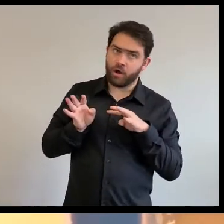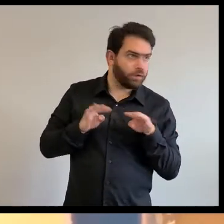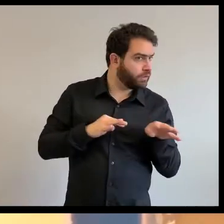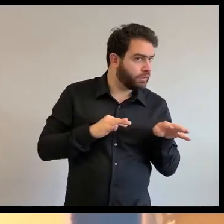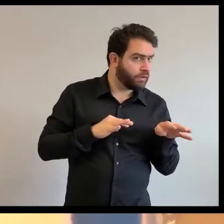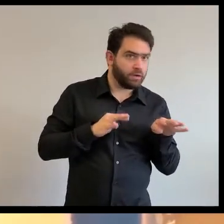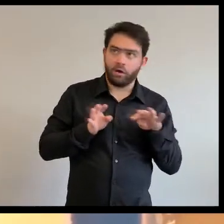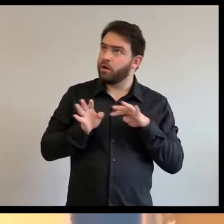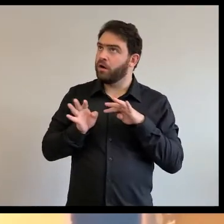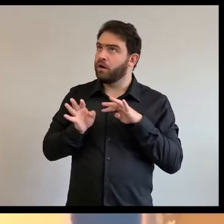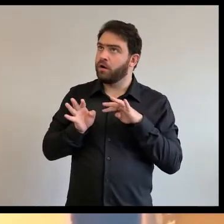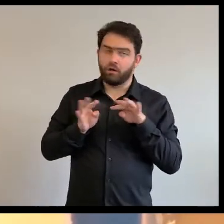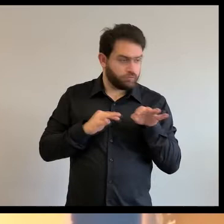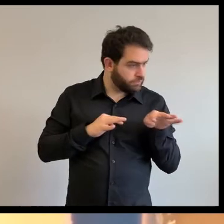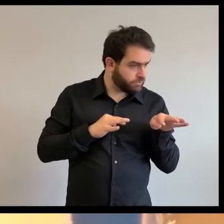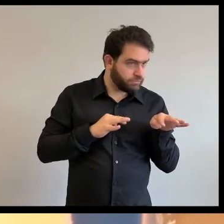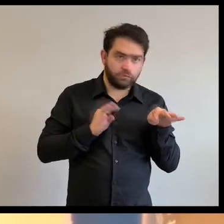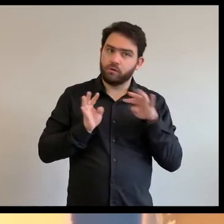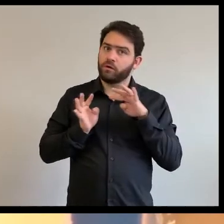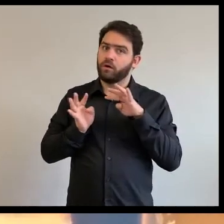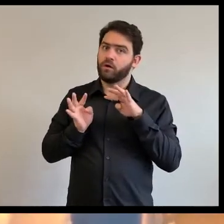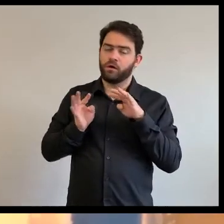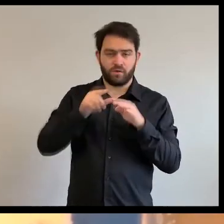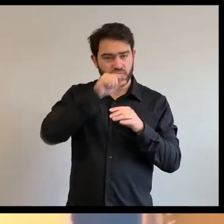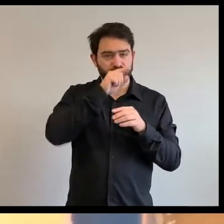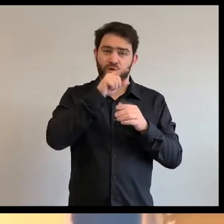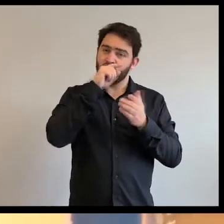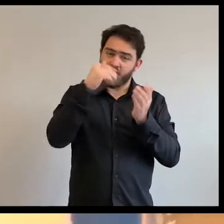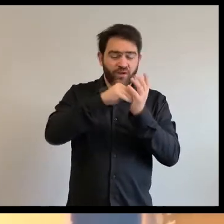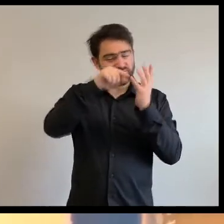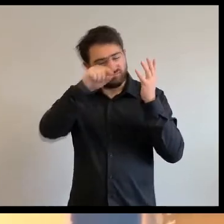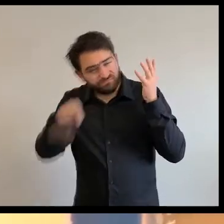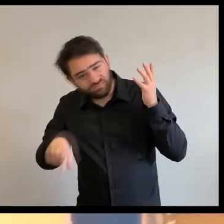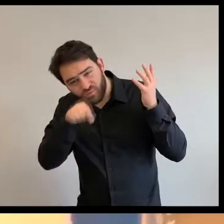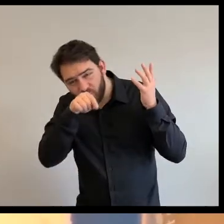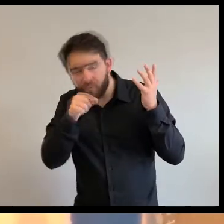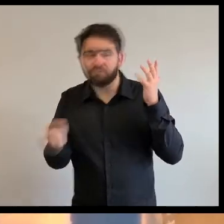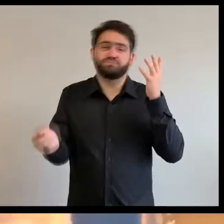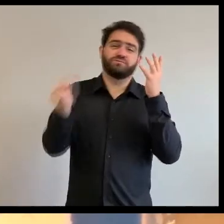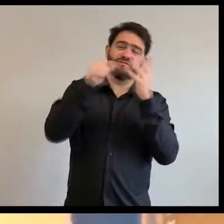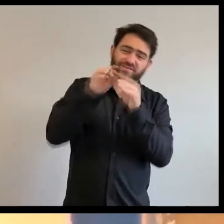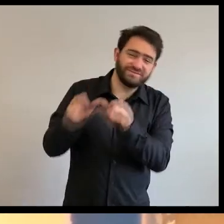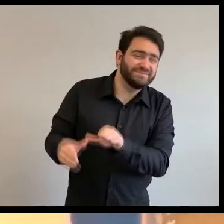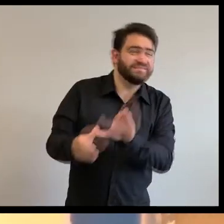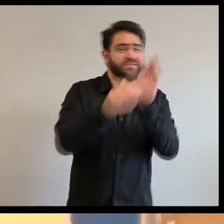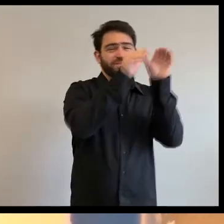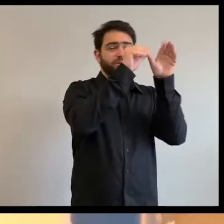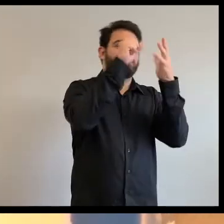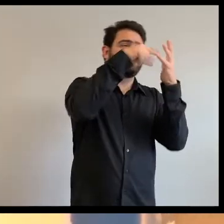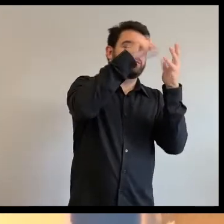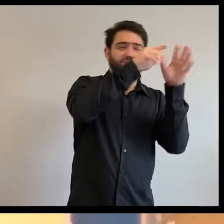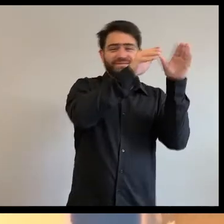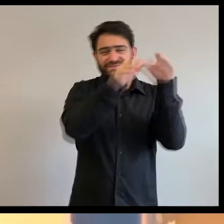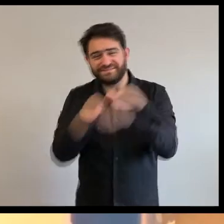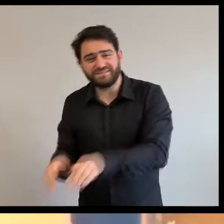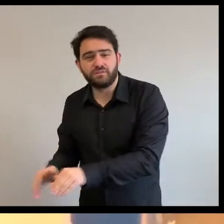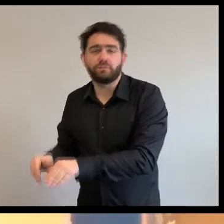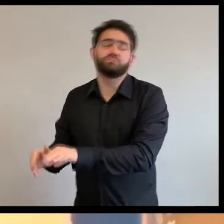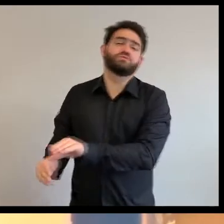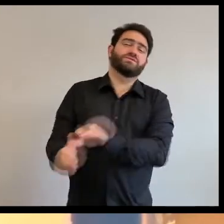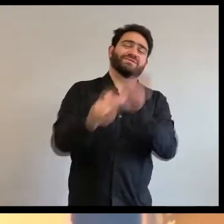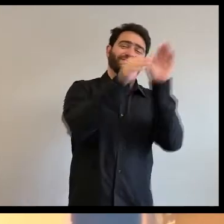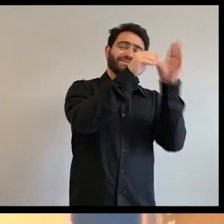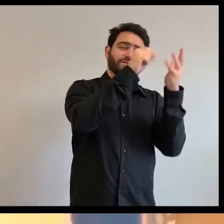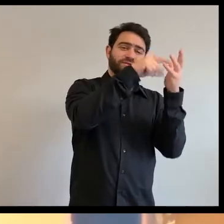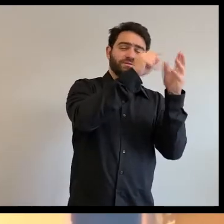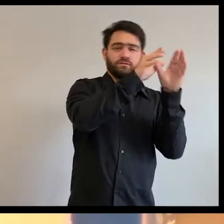il a volé vers l'eau. Il a pris une goutte dans son bec. Il a retourné vers la forêt en feu. Il a